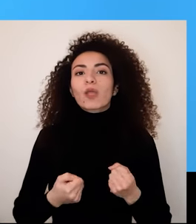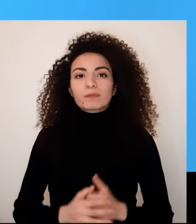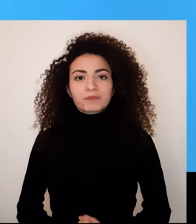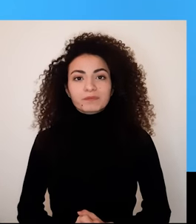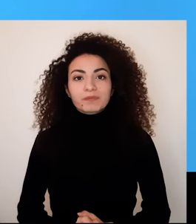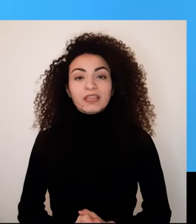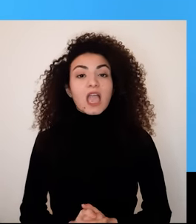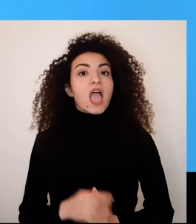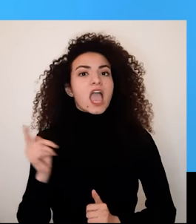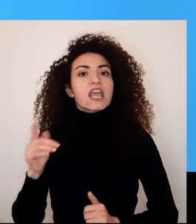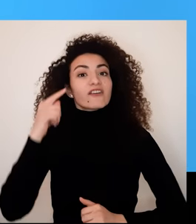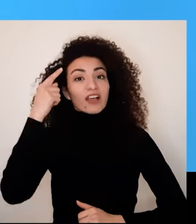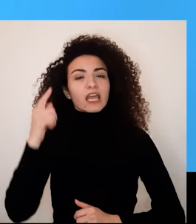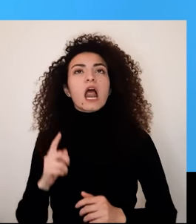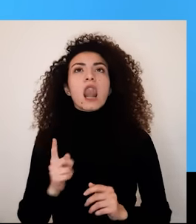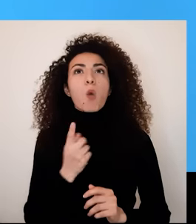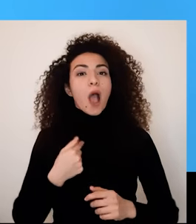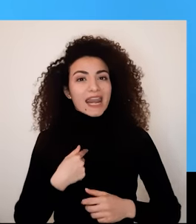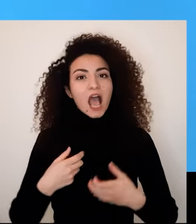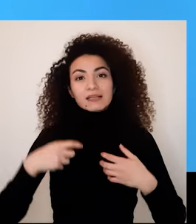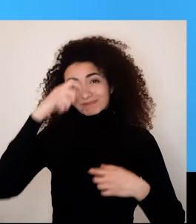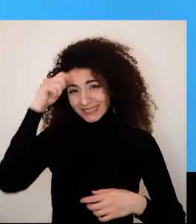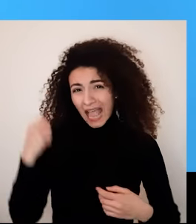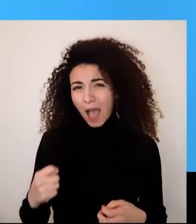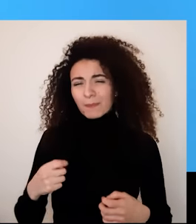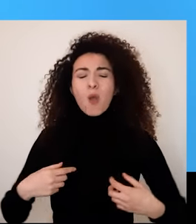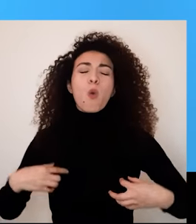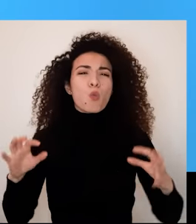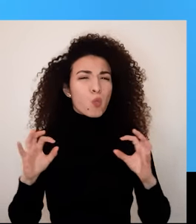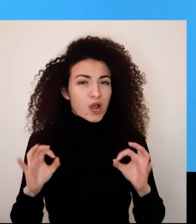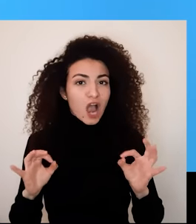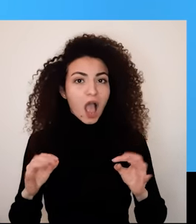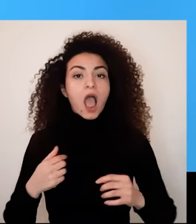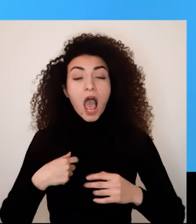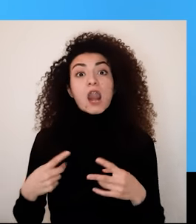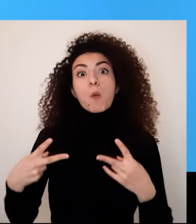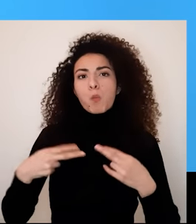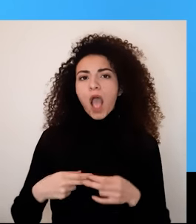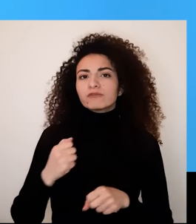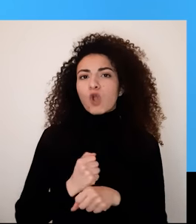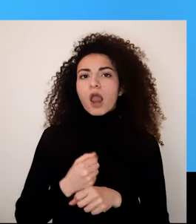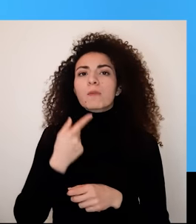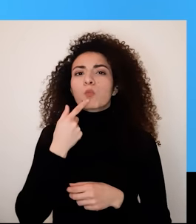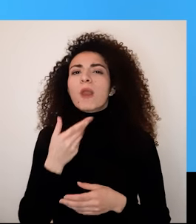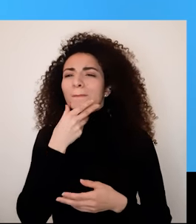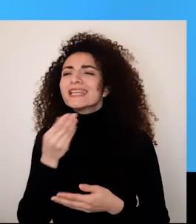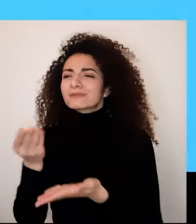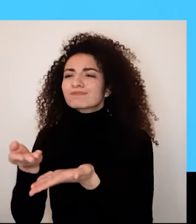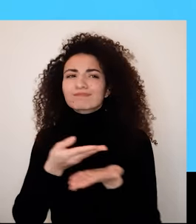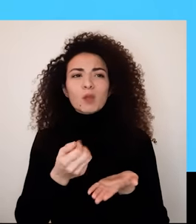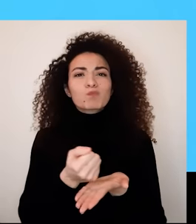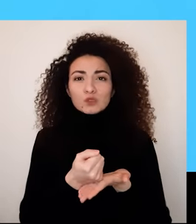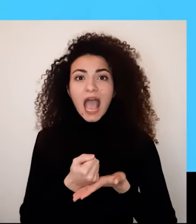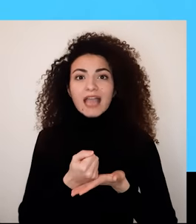سوف أطلب بعض المساعدة لإكمال ما لدي من أعمال وأتوقف أن أخذ التزامات جديدة حتى أشعر بتحسن